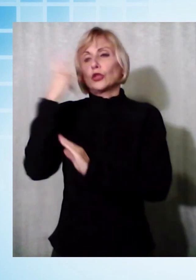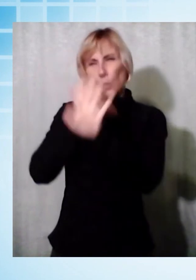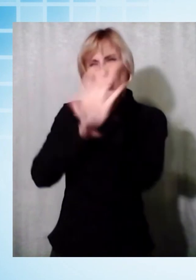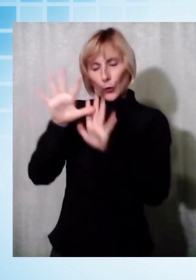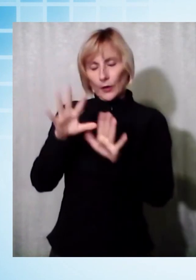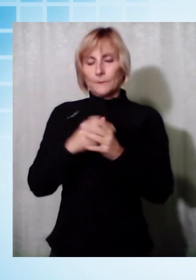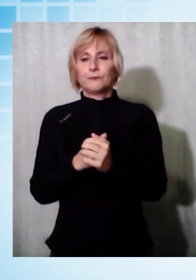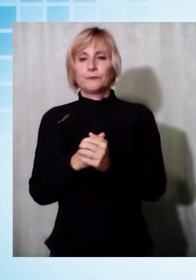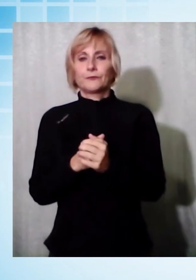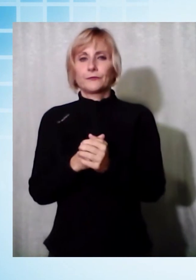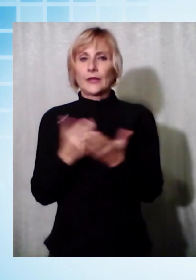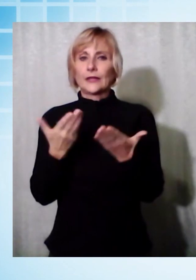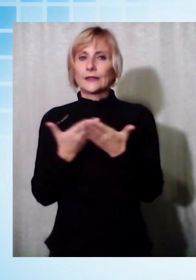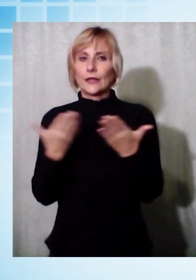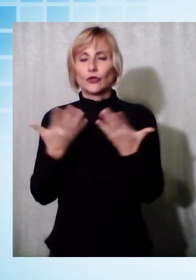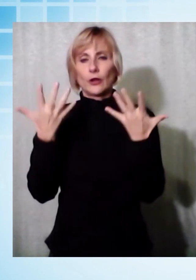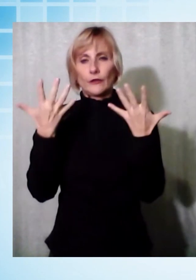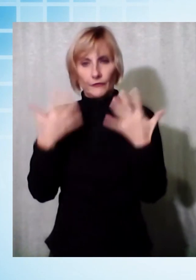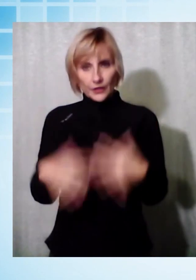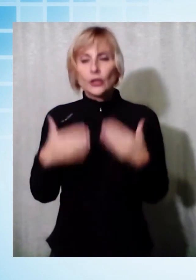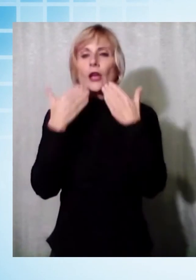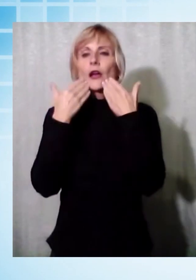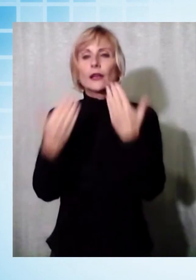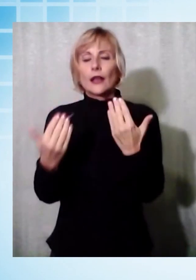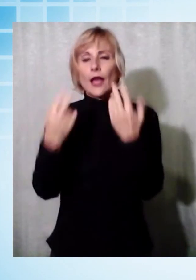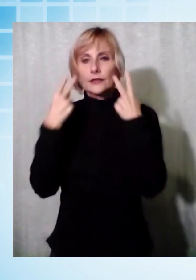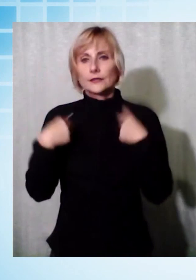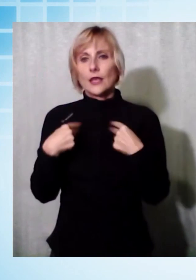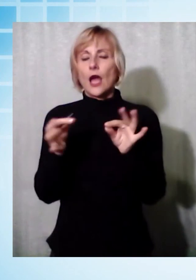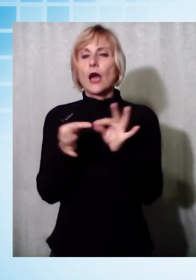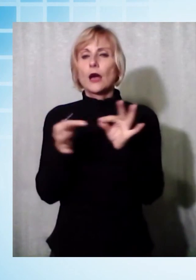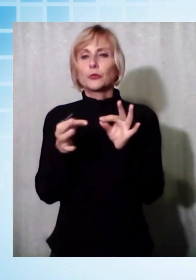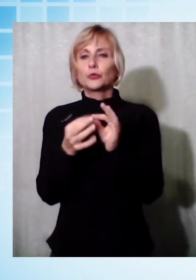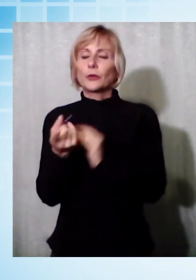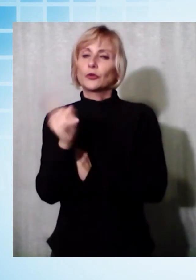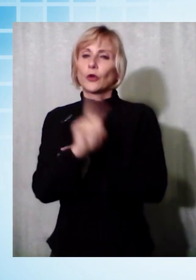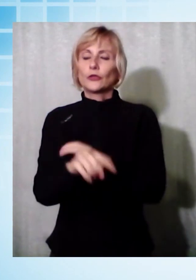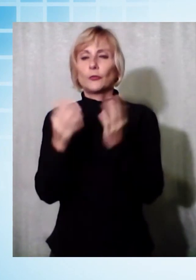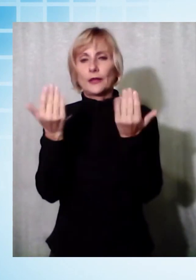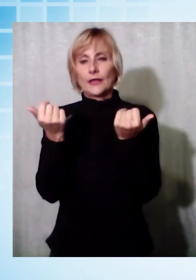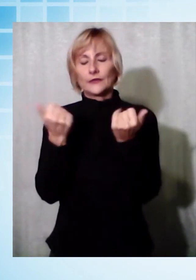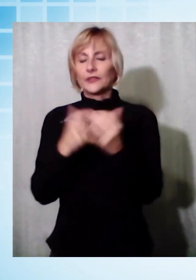tutto per quanto riguarda la prima parte dell'ETG, adesso c'è la pubblicità e subito dopo lo sport.